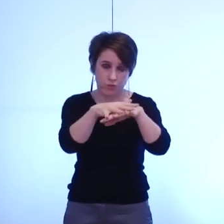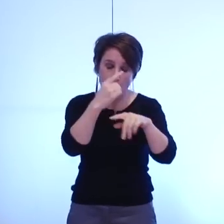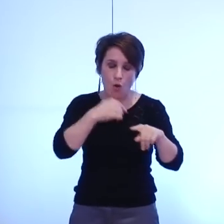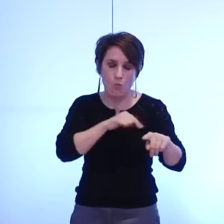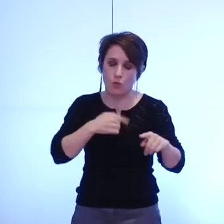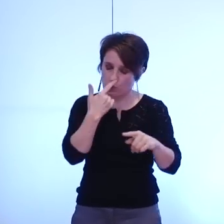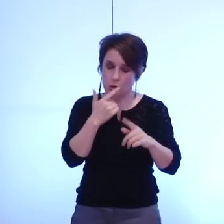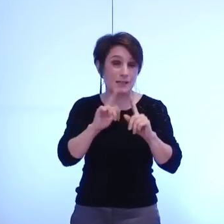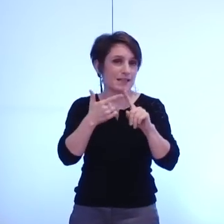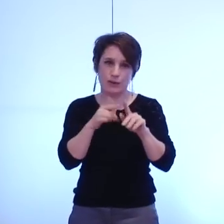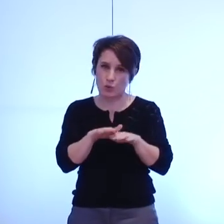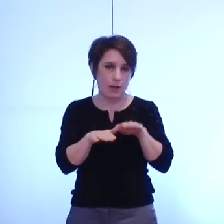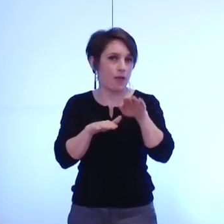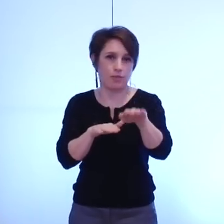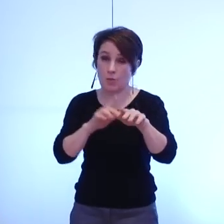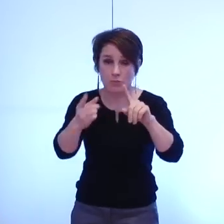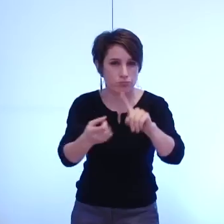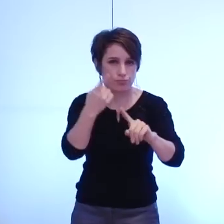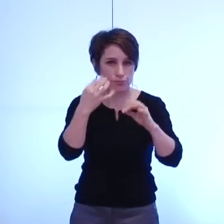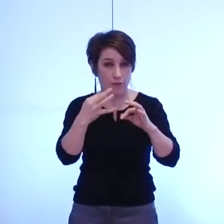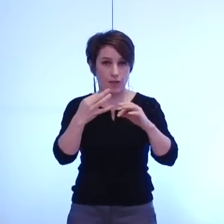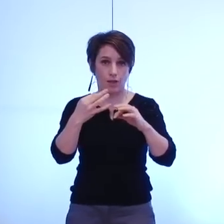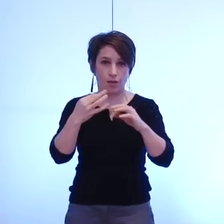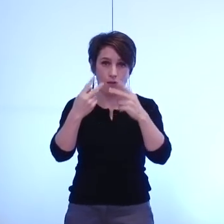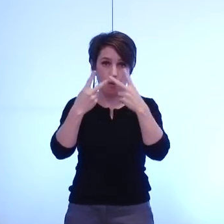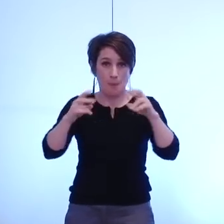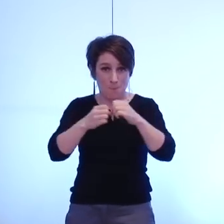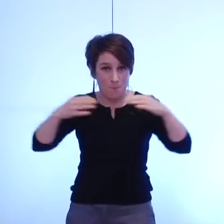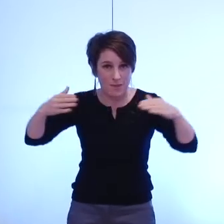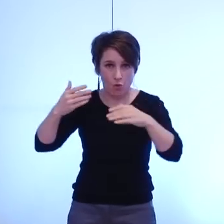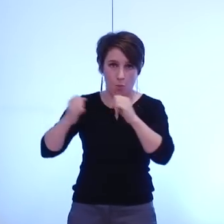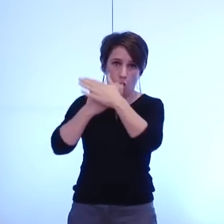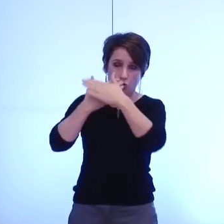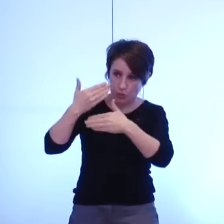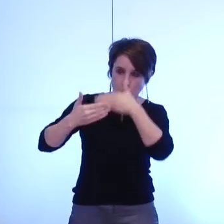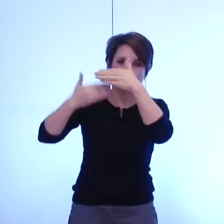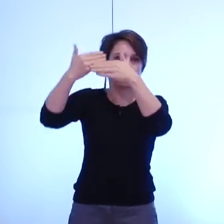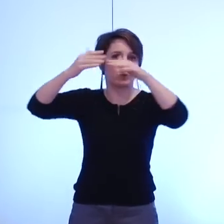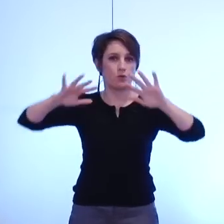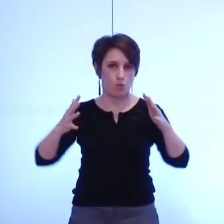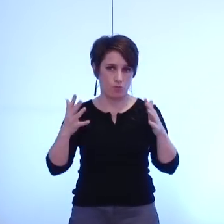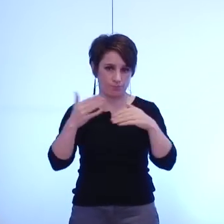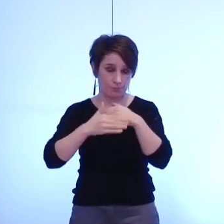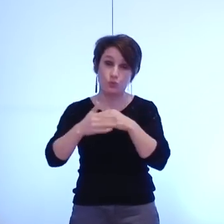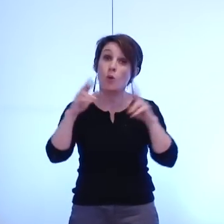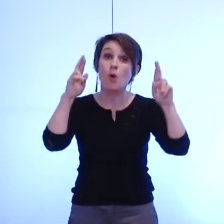de la construction de la métropole sur laquelle nous souhaitons pouvoir réussir au cours du 1er trimestre 2015